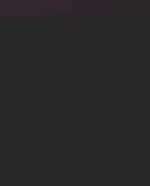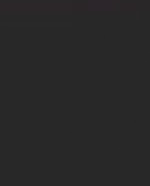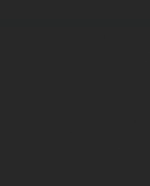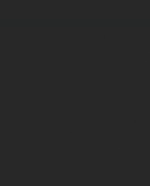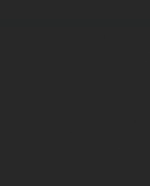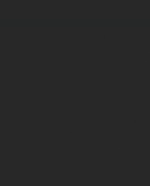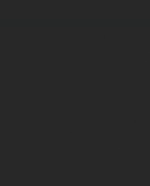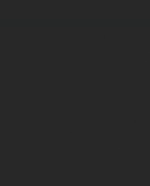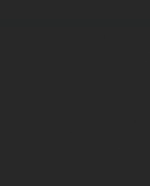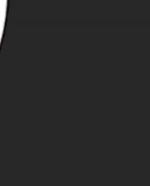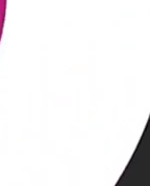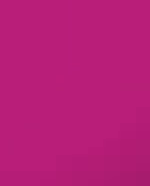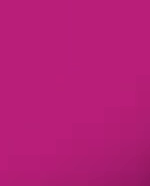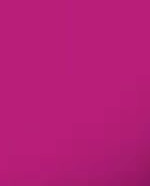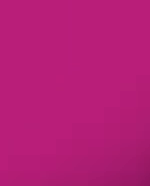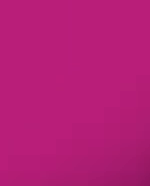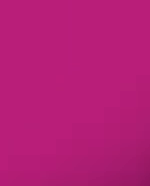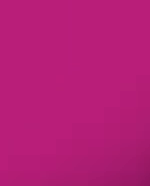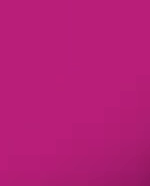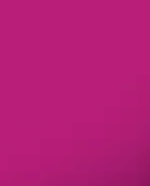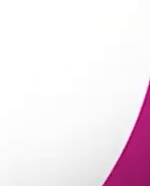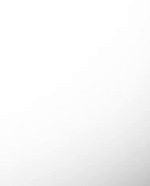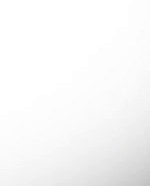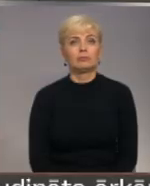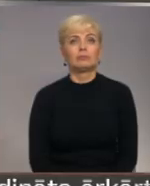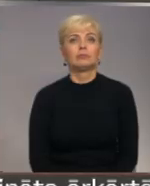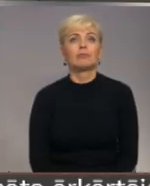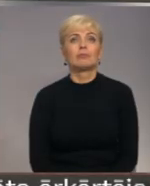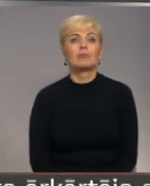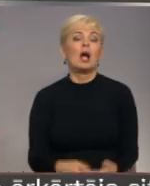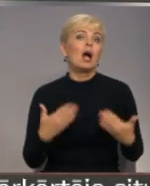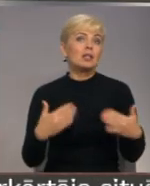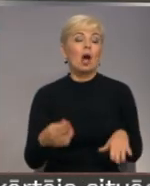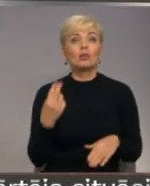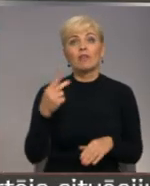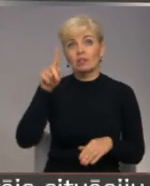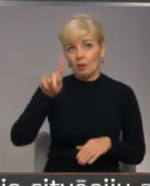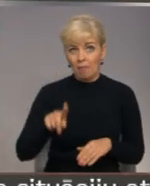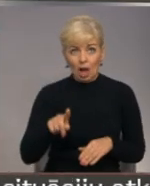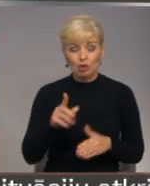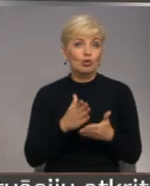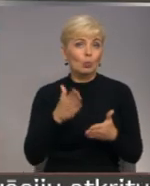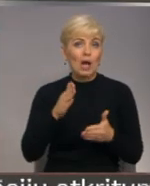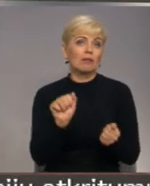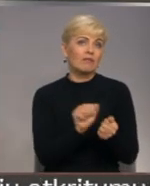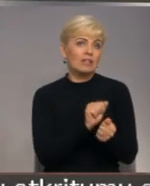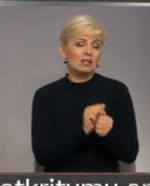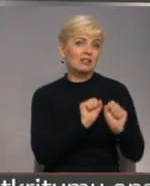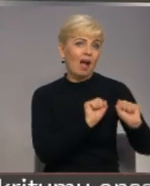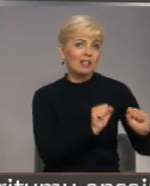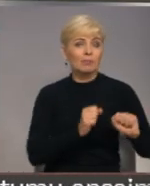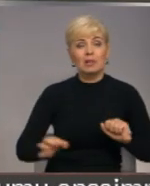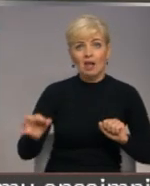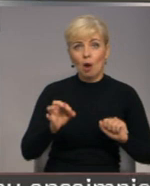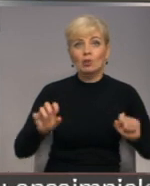Re! Viss ēters ir te! Jau divus mēnešus norisinās vidi saizsardzības un